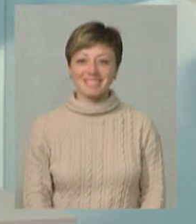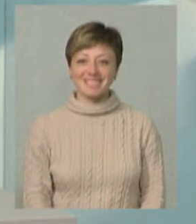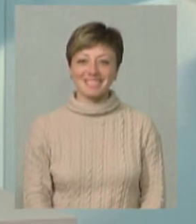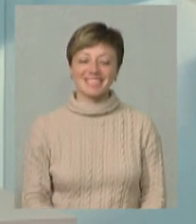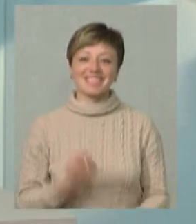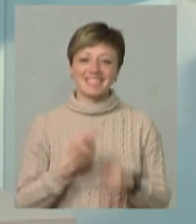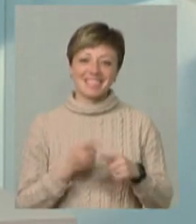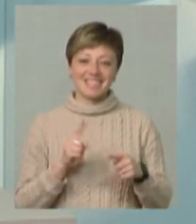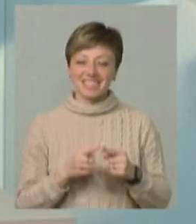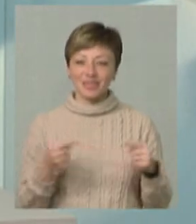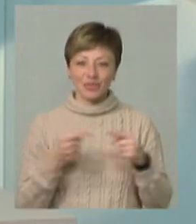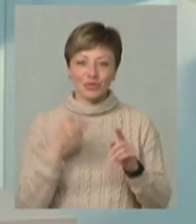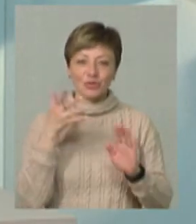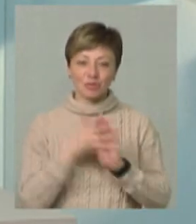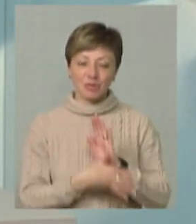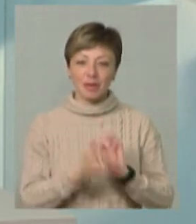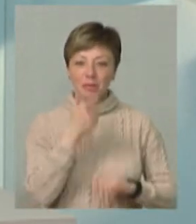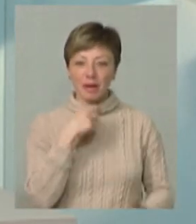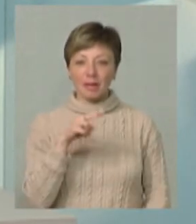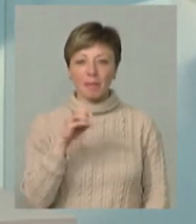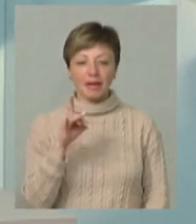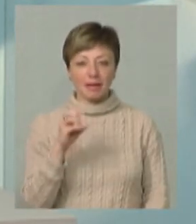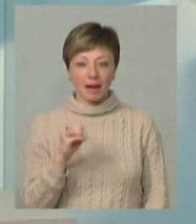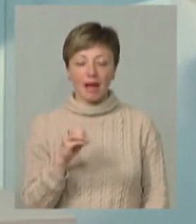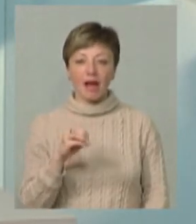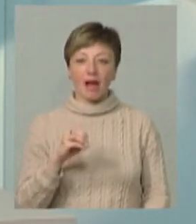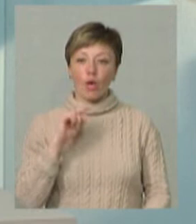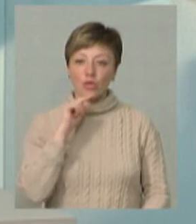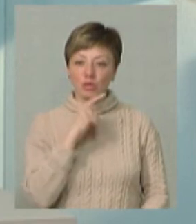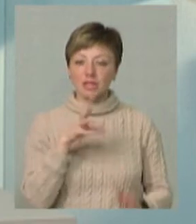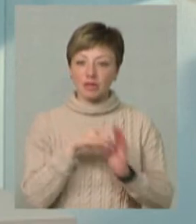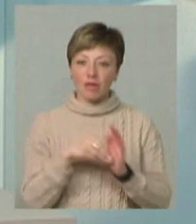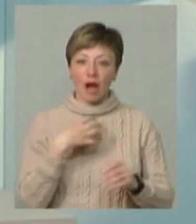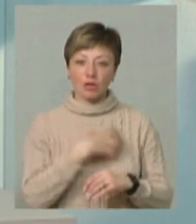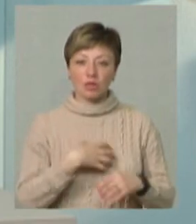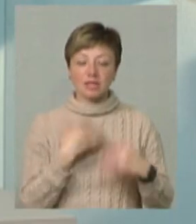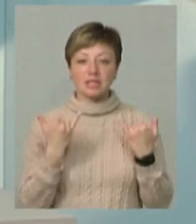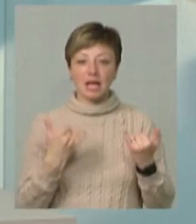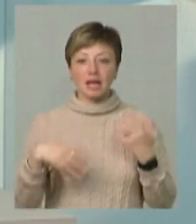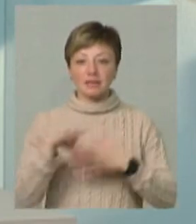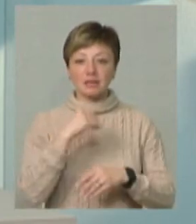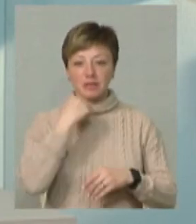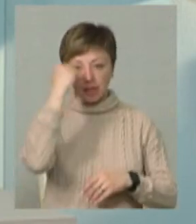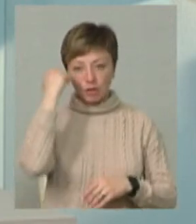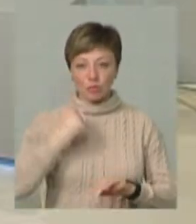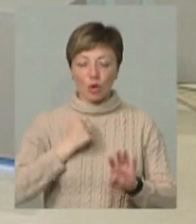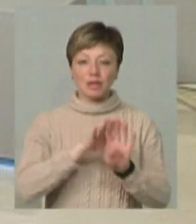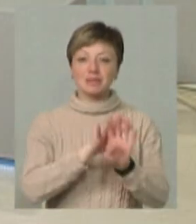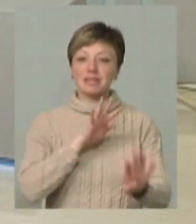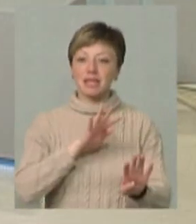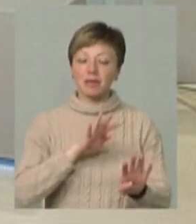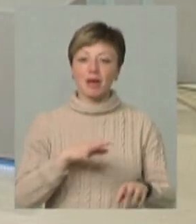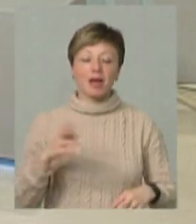Це беззаперечно, дійсно, розуміємо, пане Петре, що ця економічна складова завжди була актуальна. А зараз ми всі дякуємо Збройним силам,